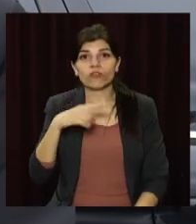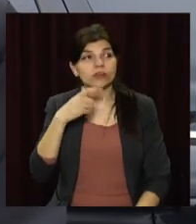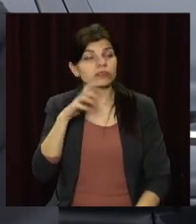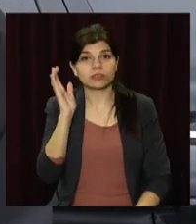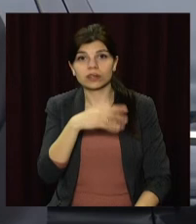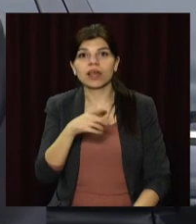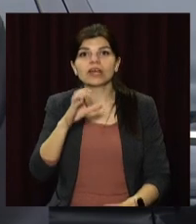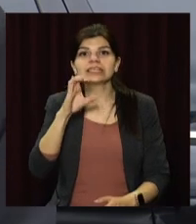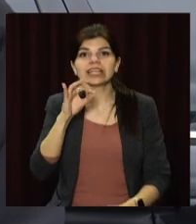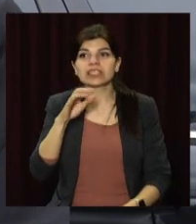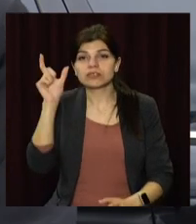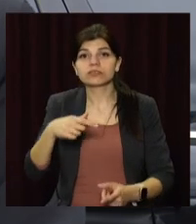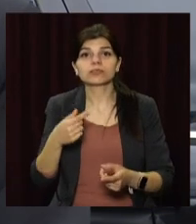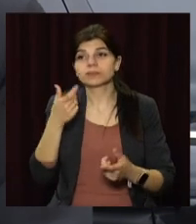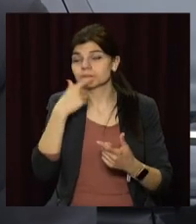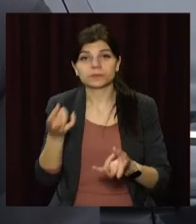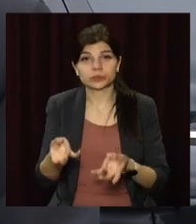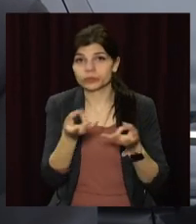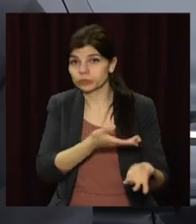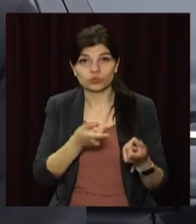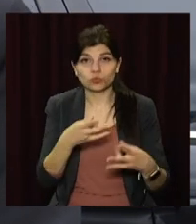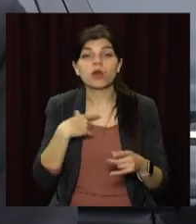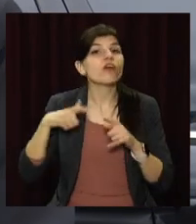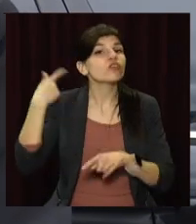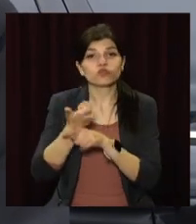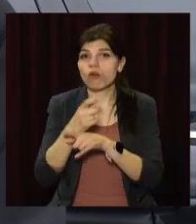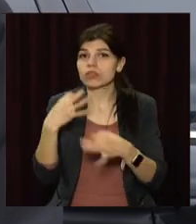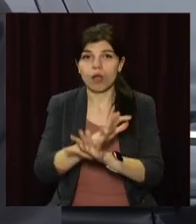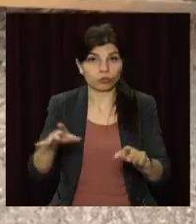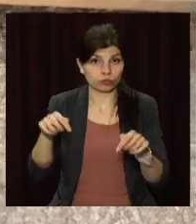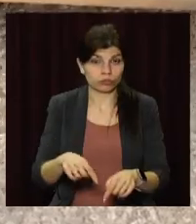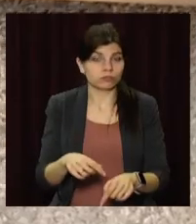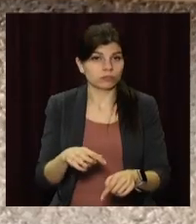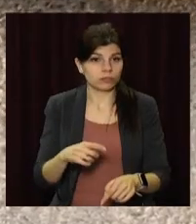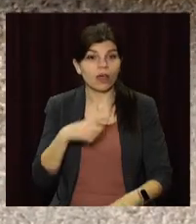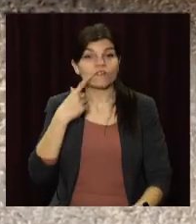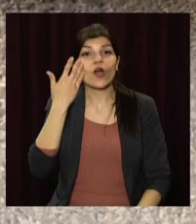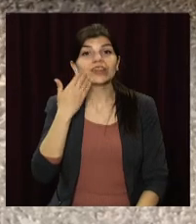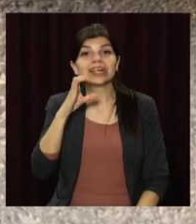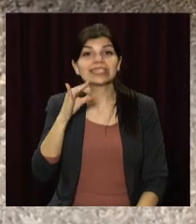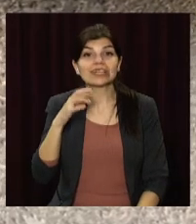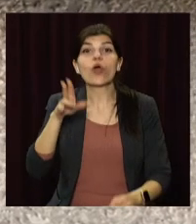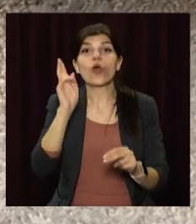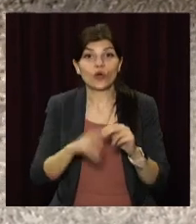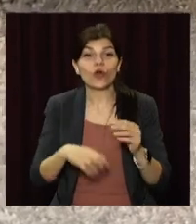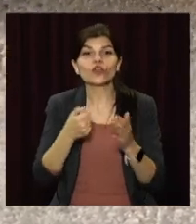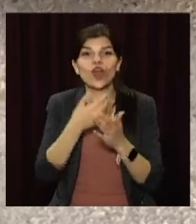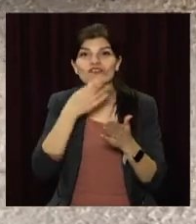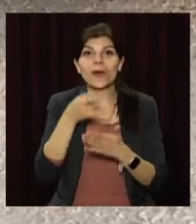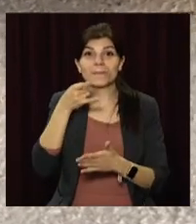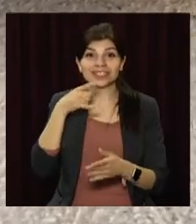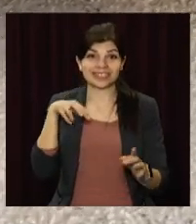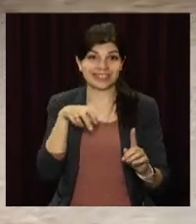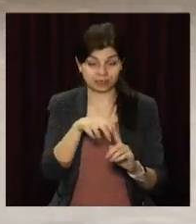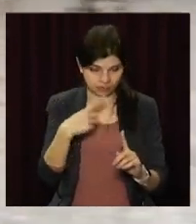що мене винесуть з сесії, що мене наступного разу взагалі не допустять і таке інше. Коли ж сесія завершилася і він вийшов до свого авта,